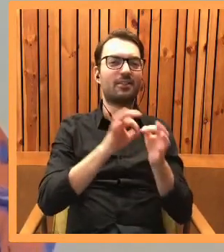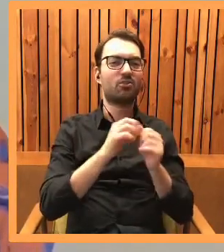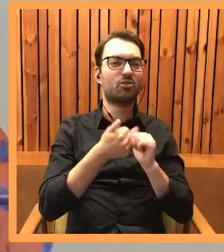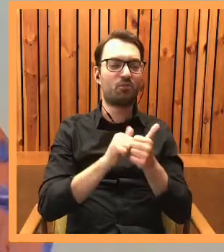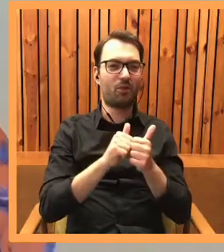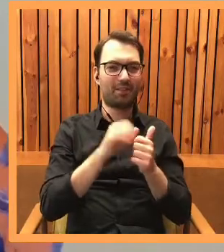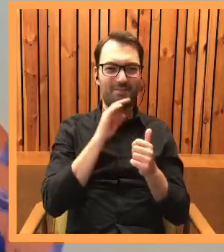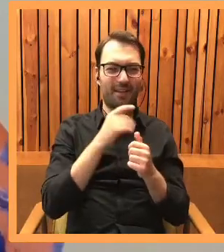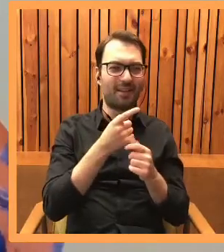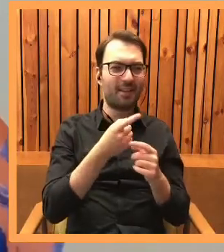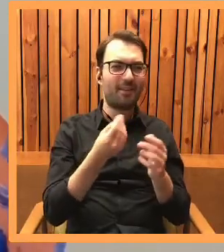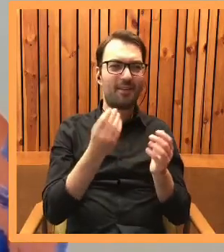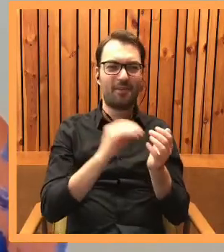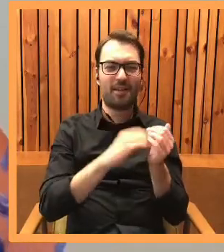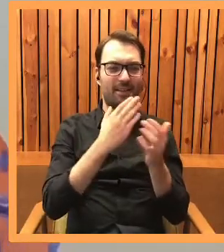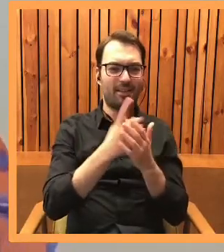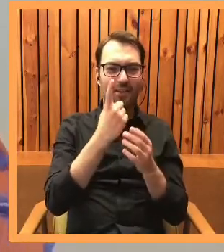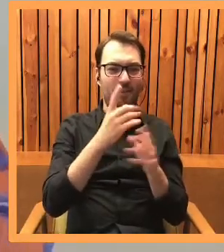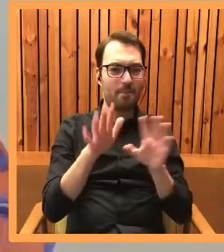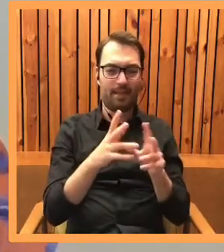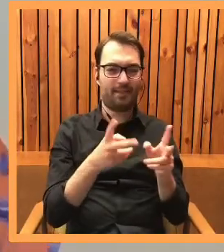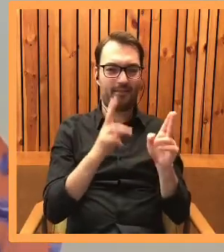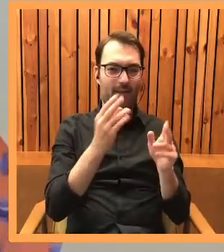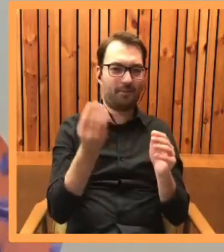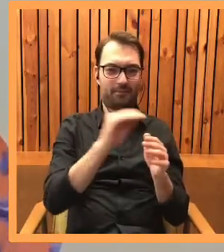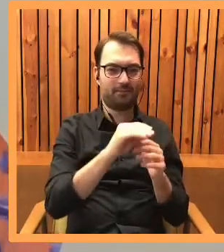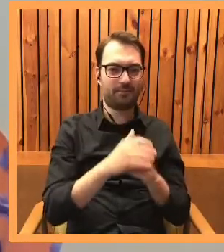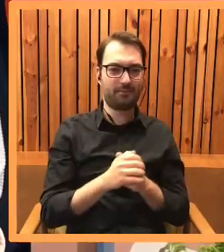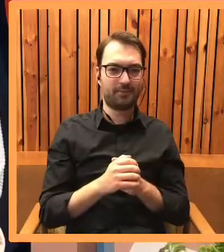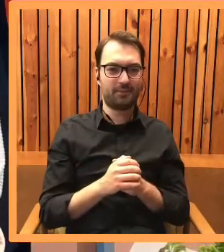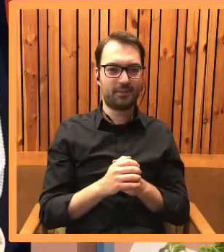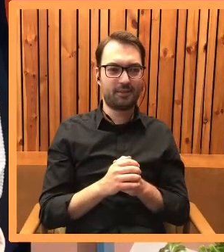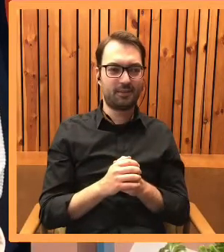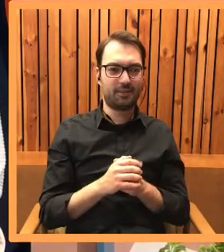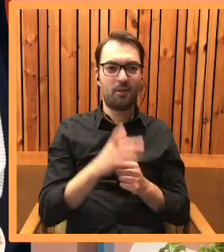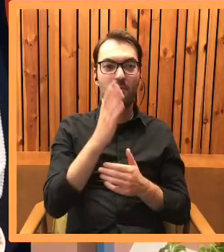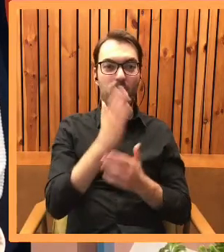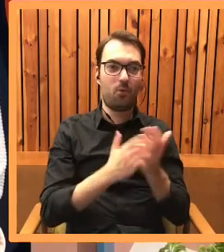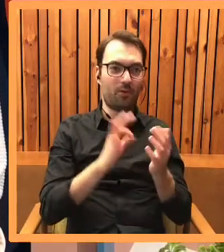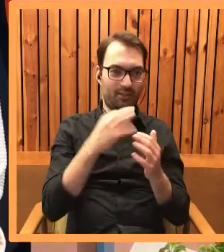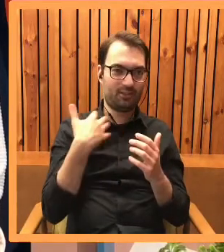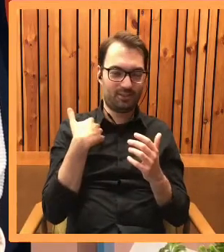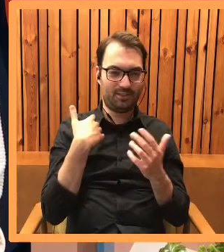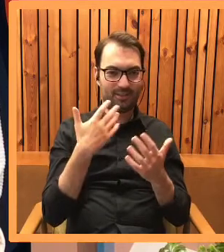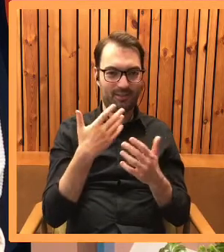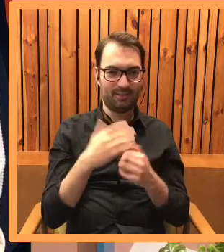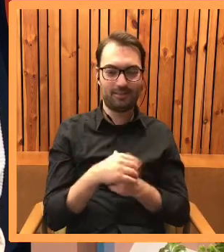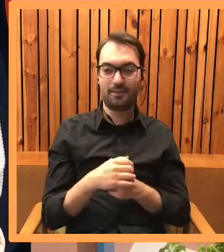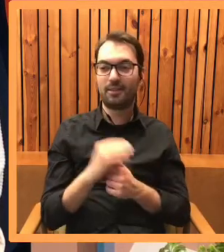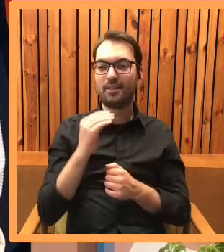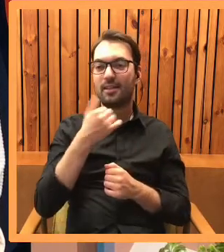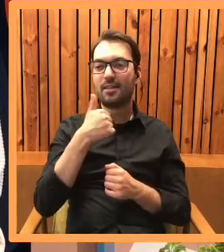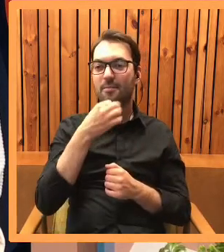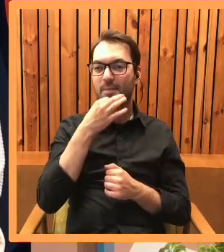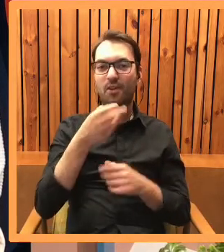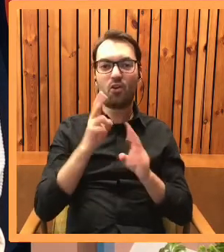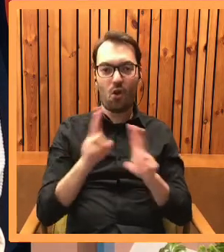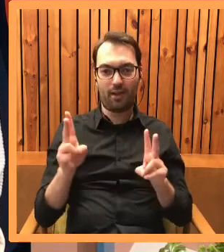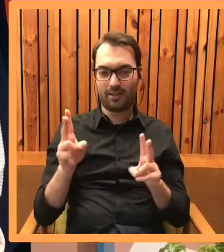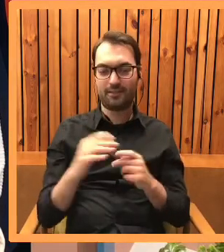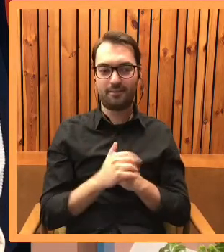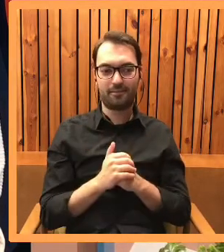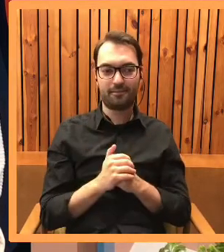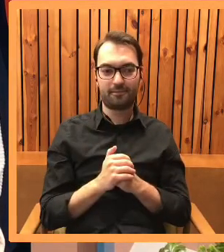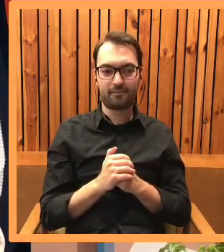tak? To jest dosłownie chyba wspomniane tylko i wyłącznie w jednym miejscu. A to było pół jej życia. To powiedz mi jeszcze teraz pytanie konkretne od naszych